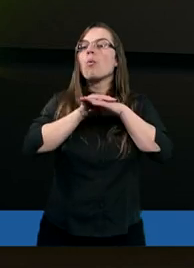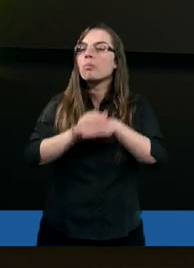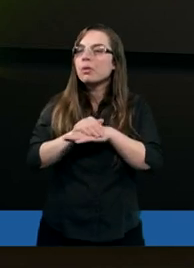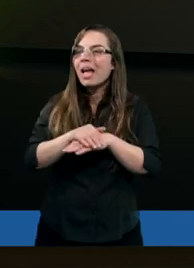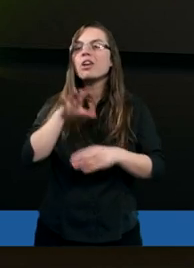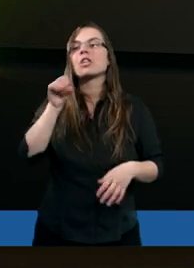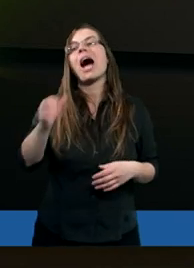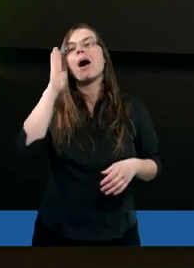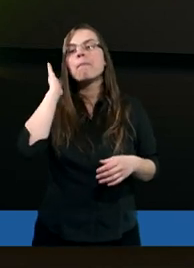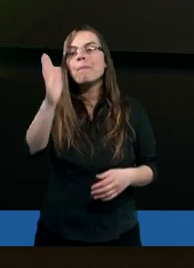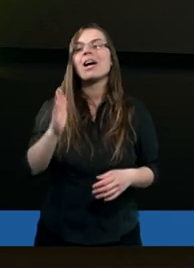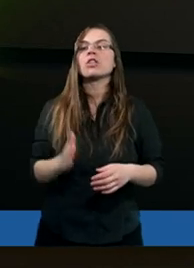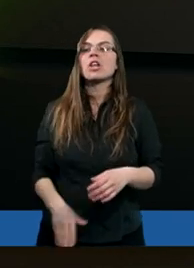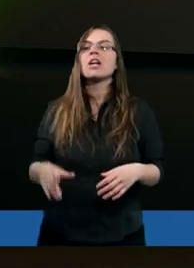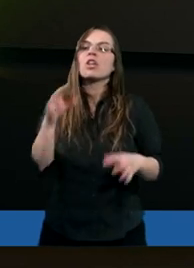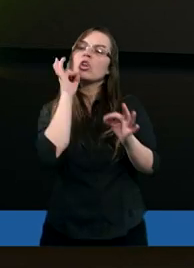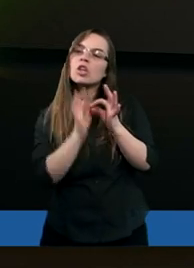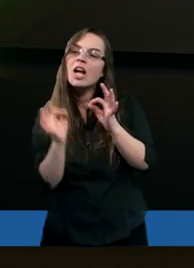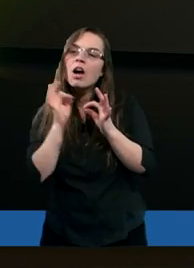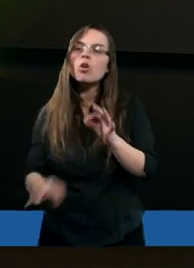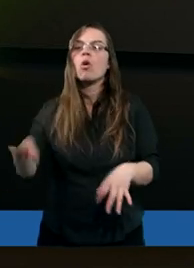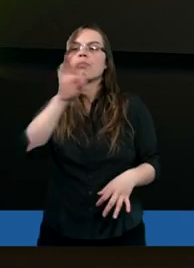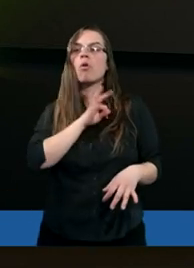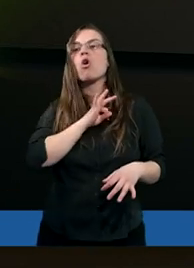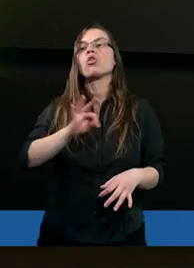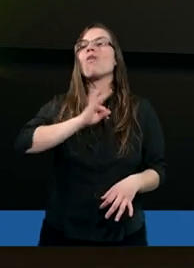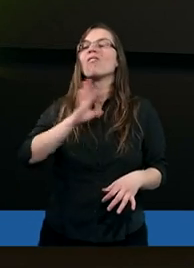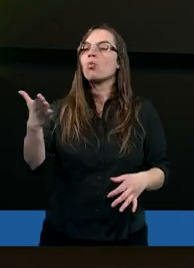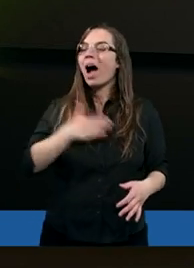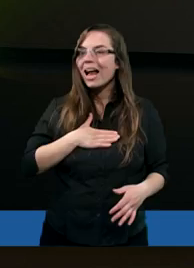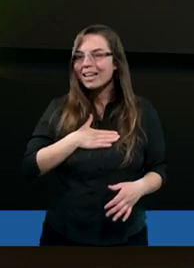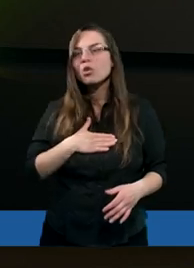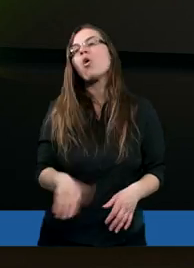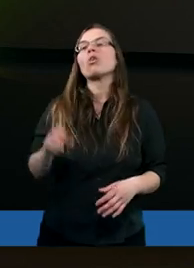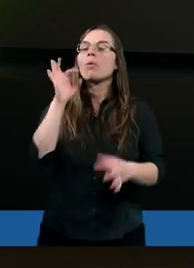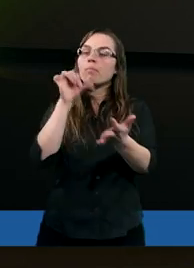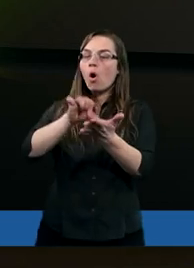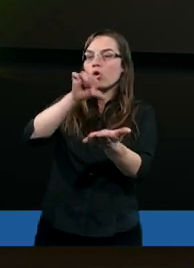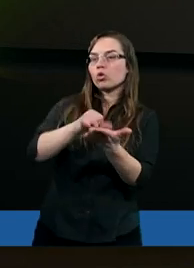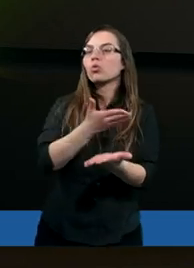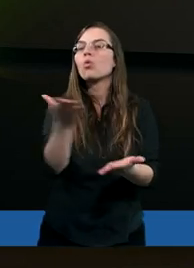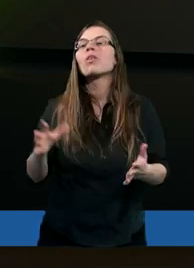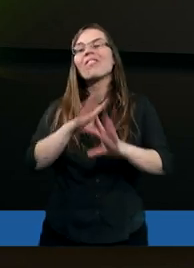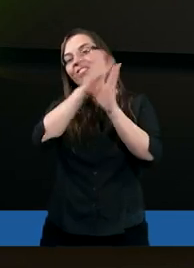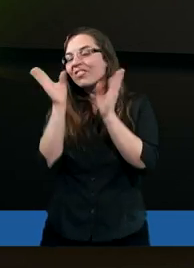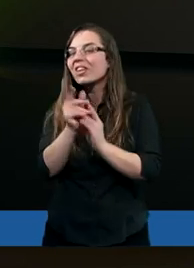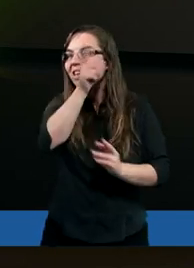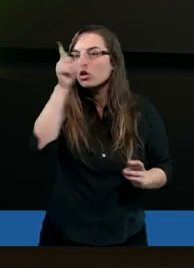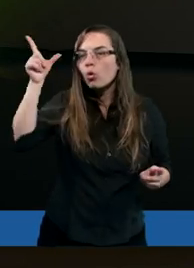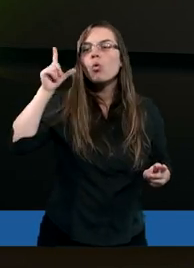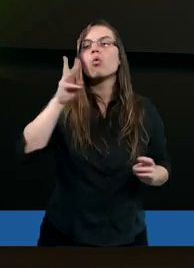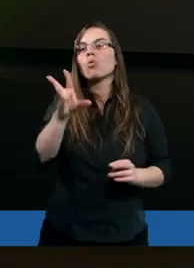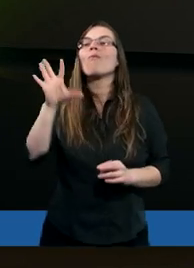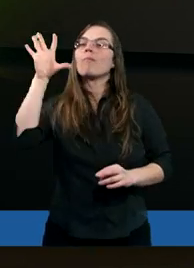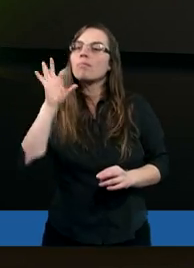przymierza, będziecie szczególną moją własnością pośród wszystkich ludów,